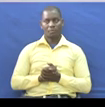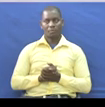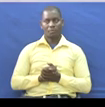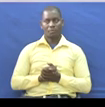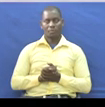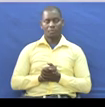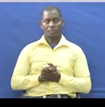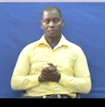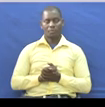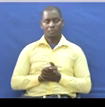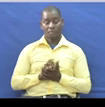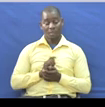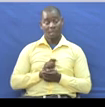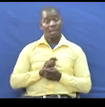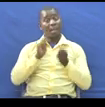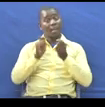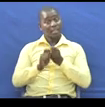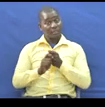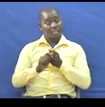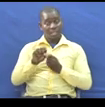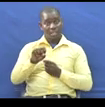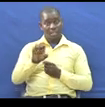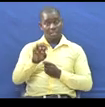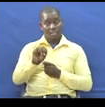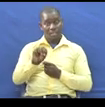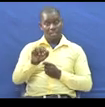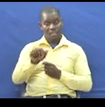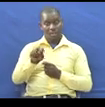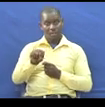Watafsiri ya Kisemantiki Mboe nasema